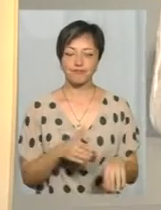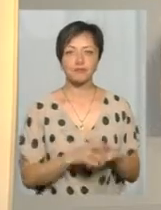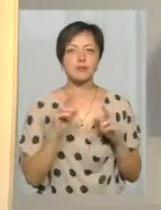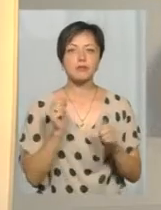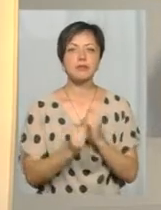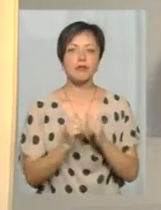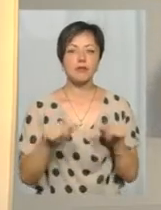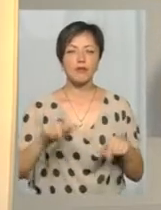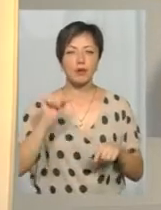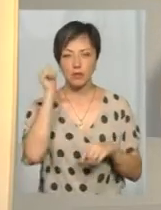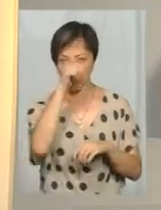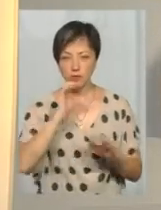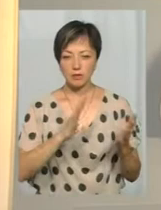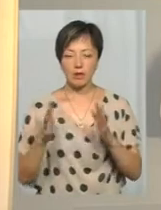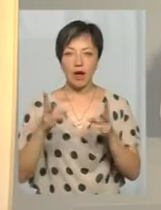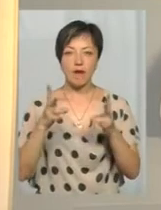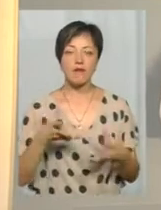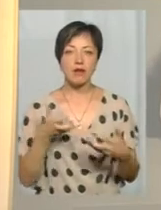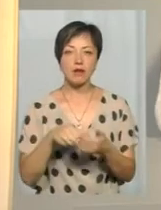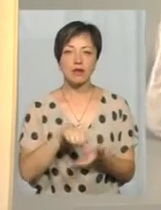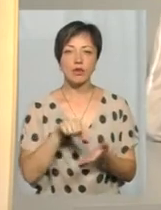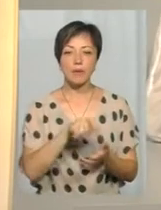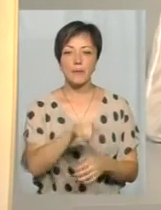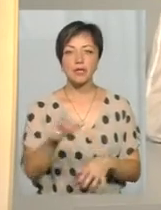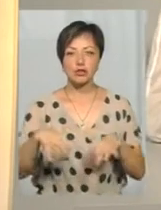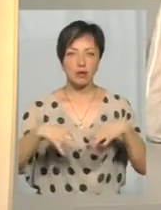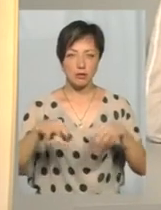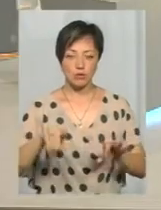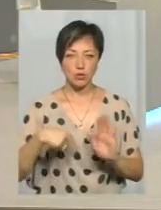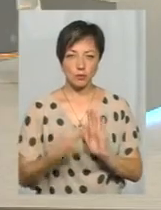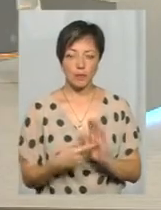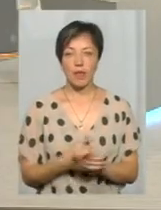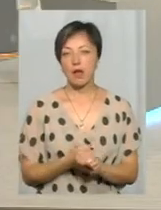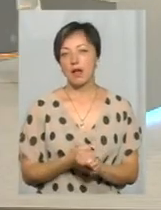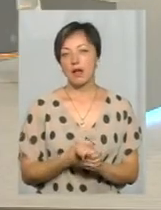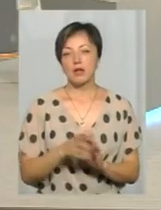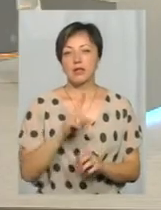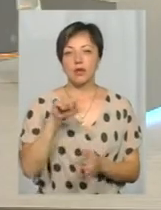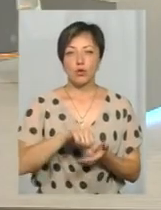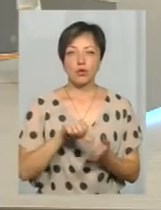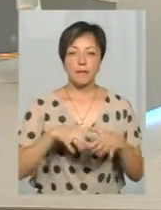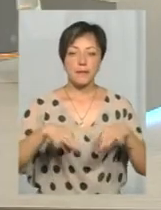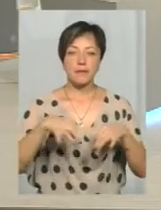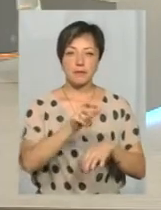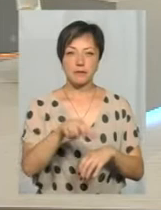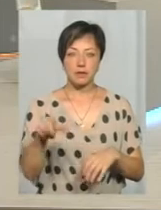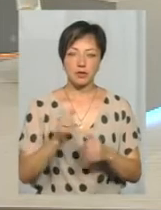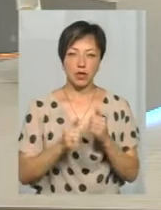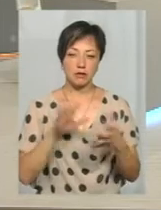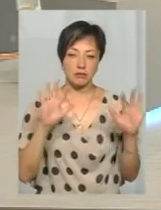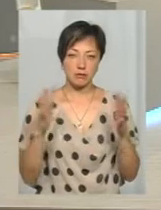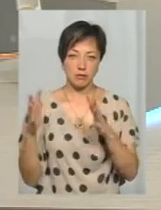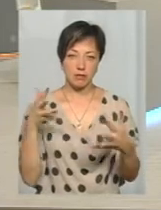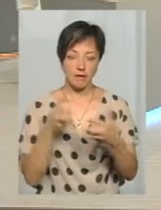часто в цьому році трапляються аварії за участю саме пасажирського транспорту? Ну, за участю пасажирського транспорту дуже часто трапляються дорожні